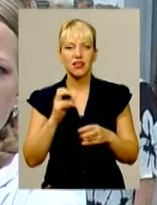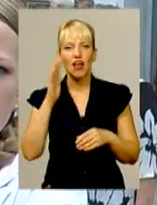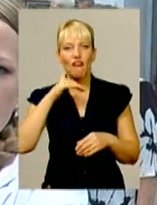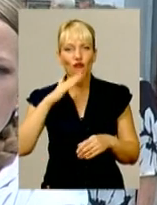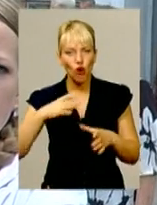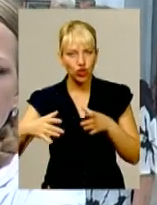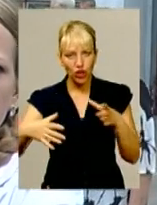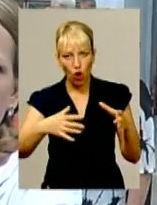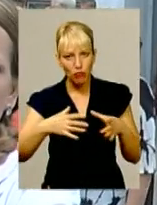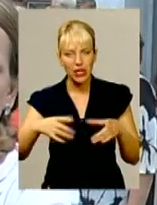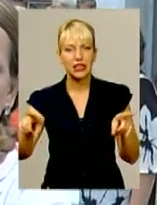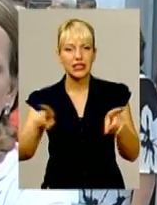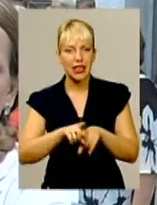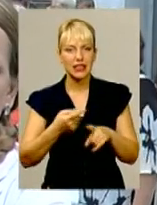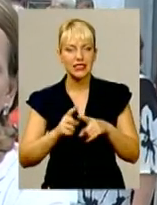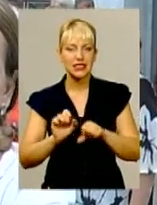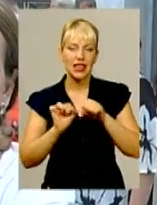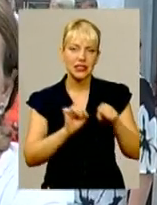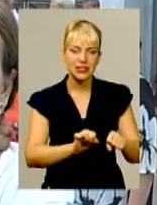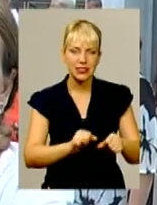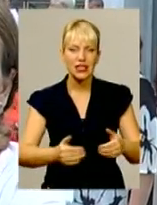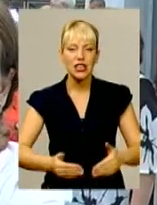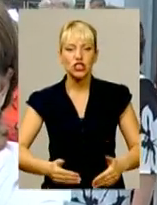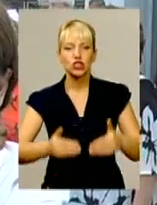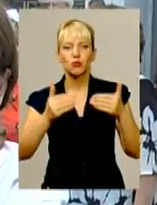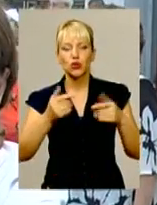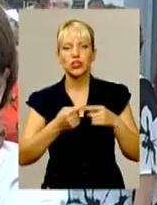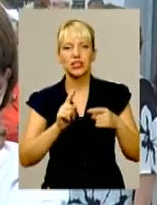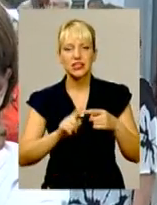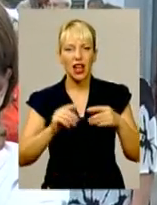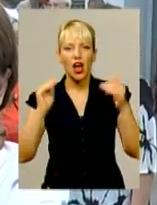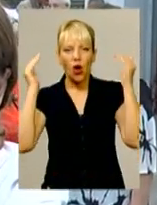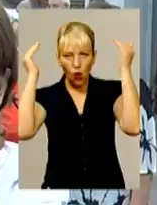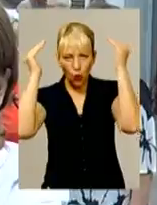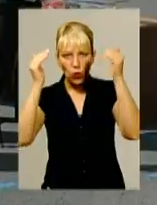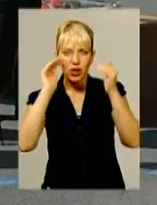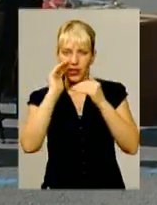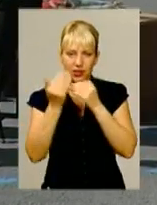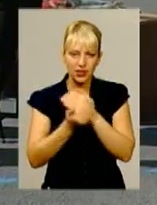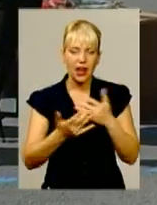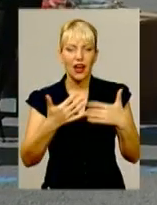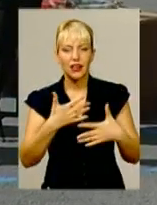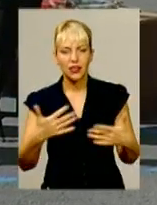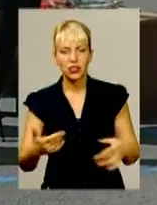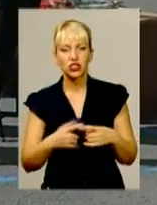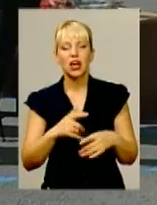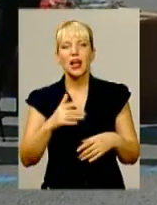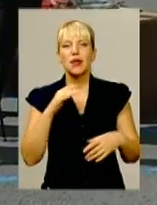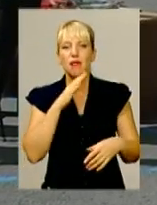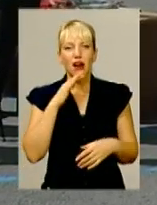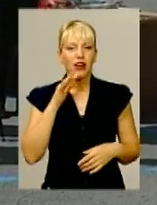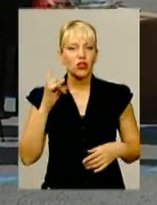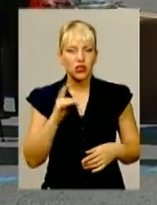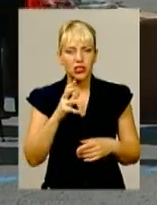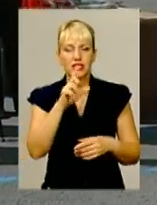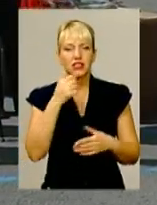Наша задача сьогодні – це захисні споруди, це сьогодні протиорадіаційне укриття і таке інше. Неодноразово за свою завзятість